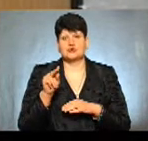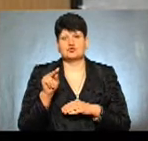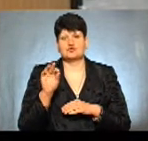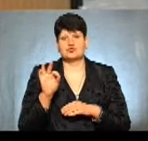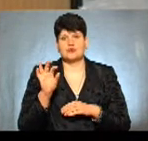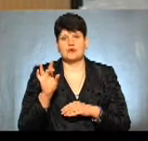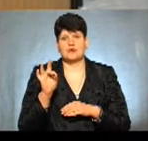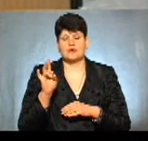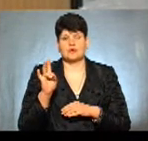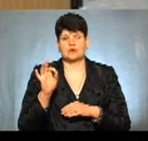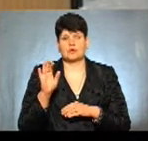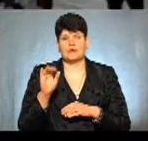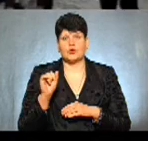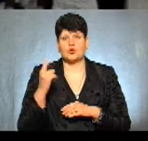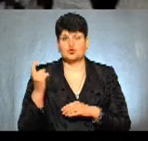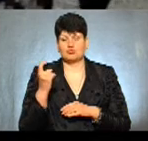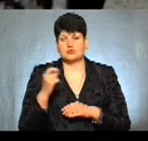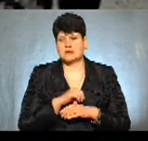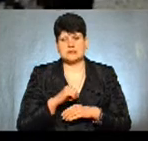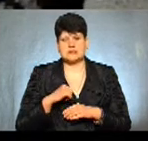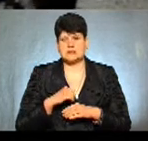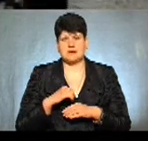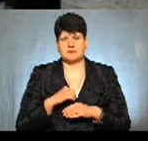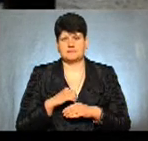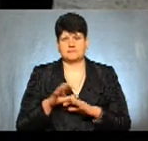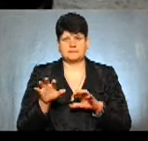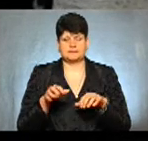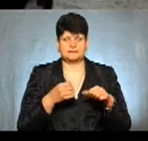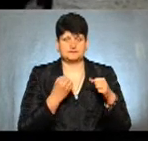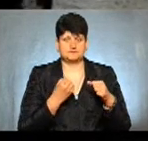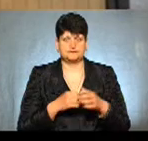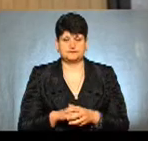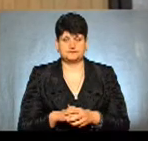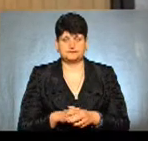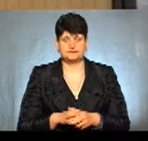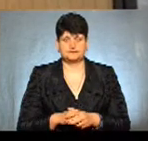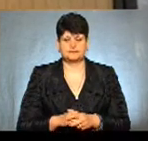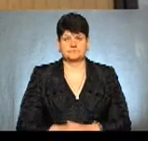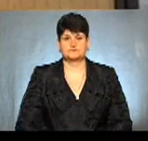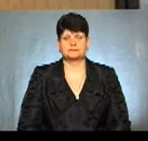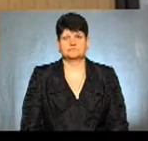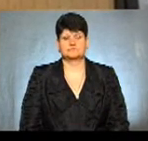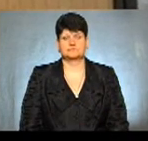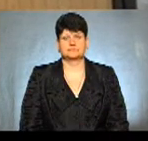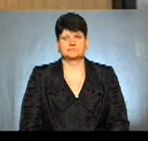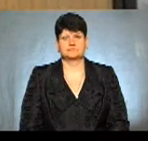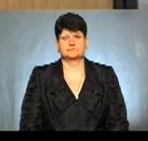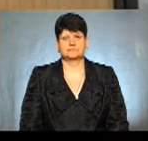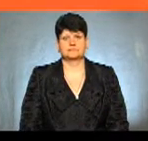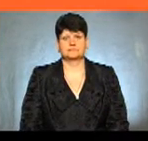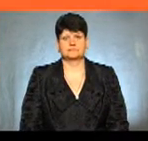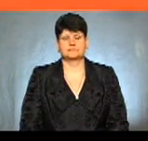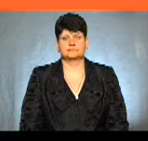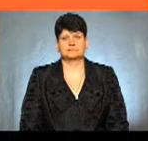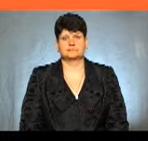Максимєва, господарі демонтували його власними силами. Любов Гадомська, Андрій Прокопів, новини на першому.